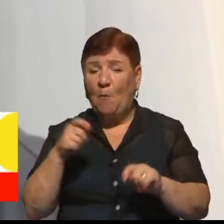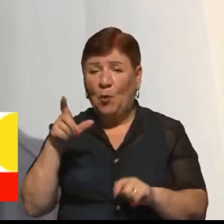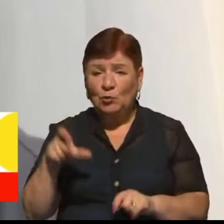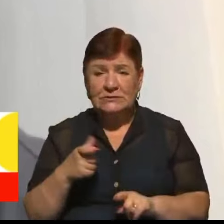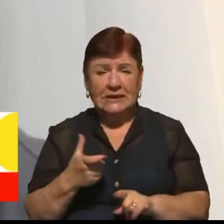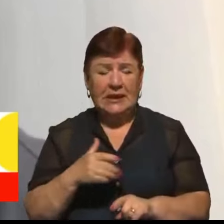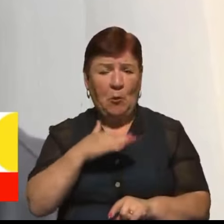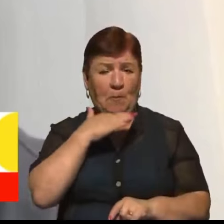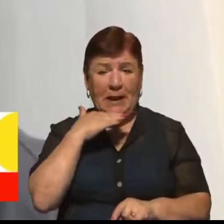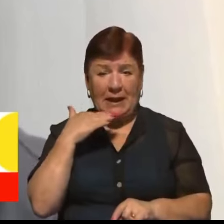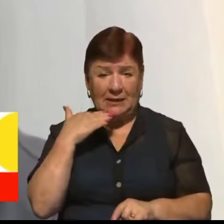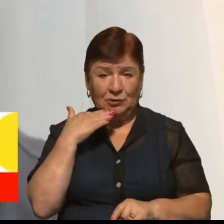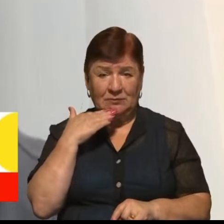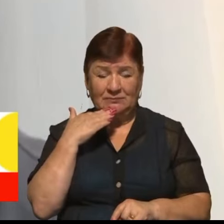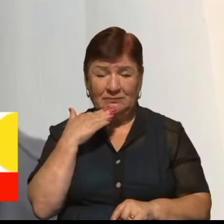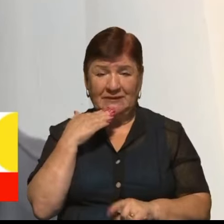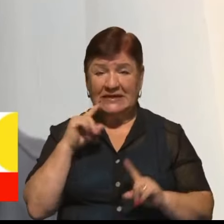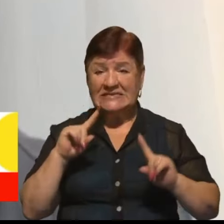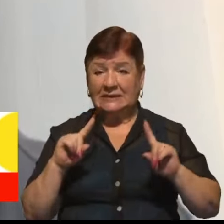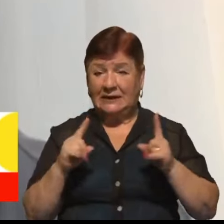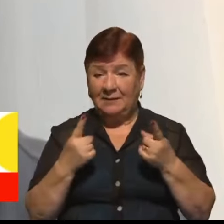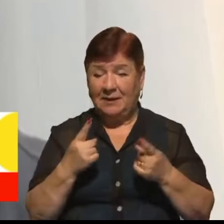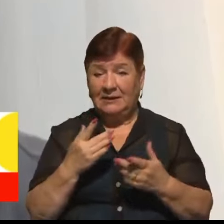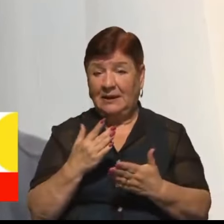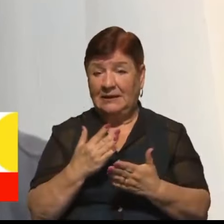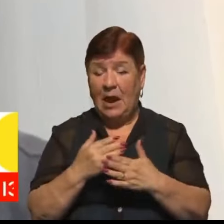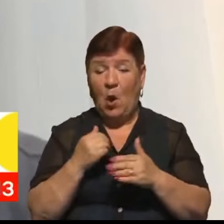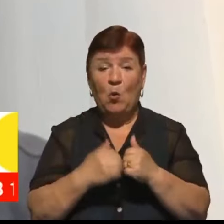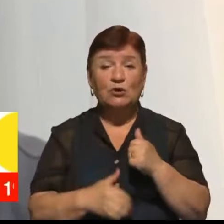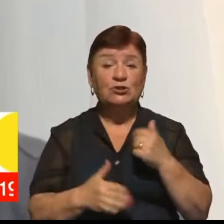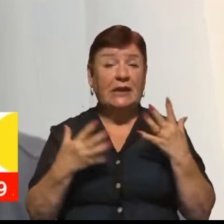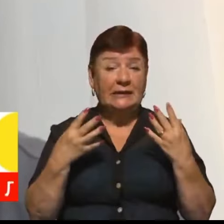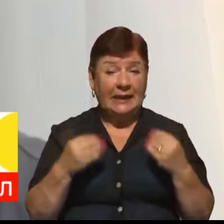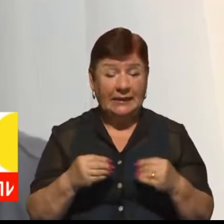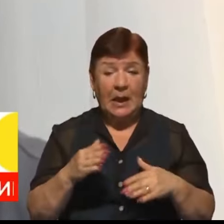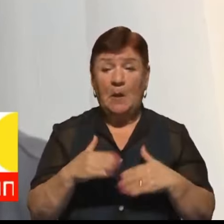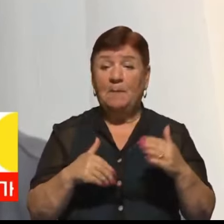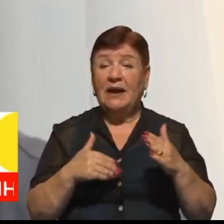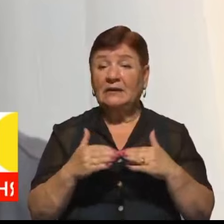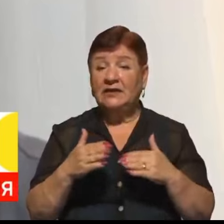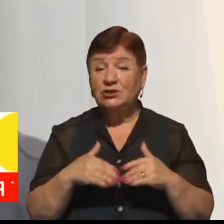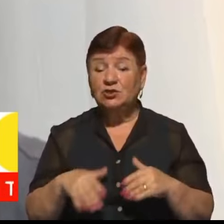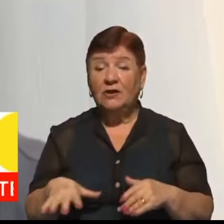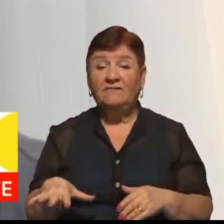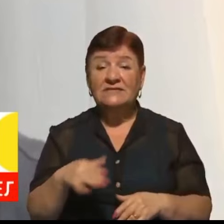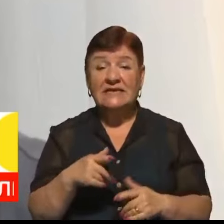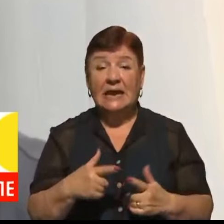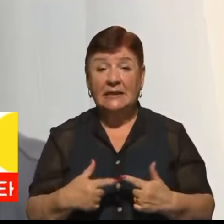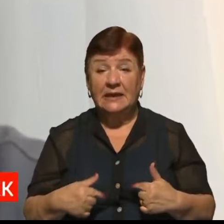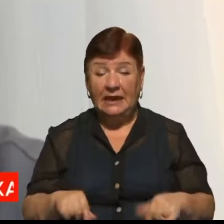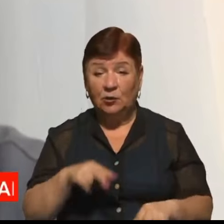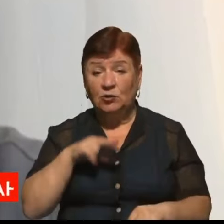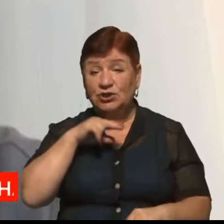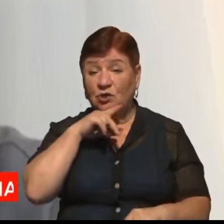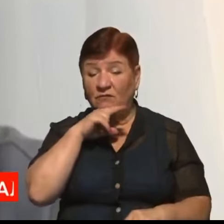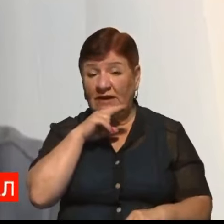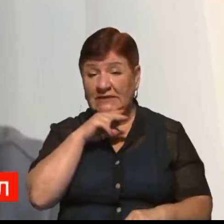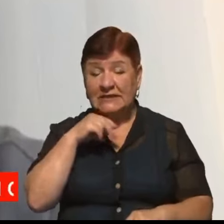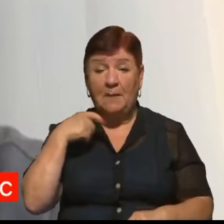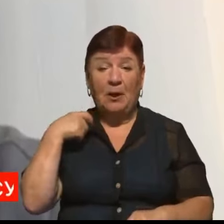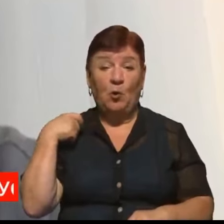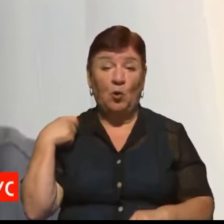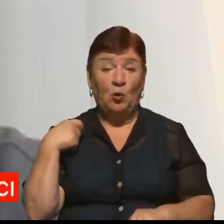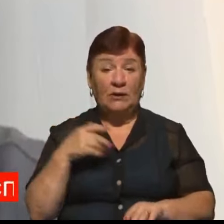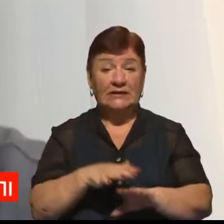багато. Взагалі, затримання відбуваються щоденно практично на всій ділянці. Про Чернівецький прикордонний загін